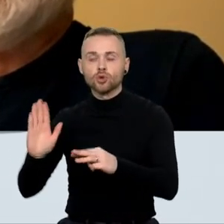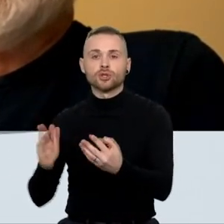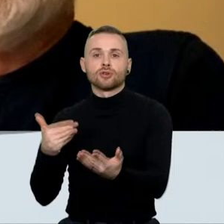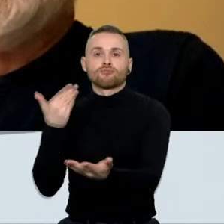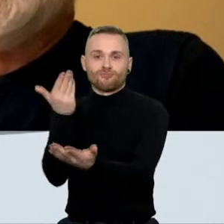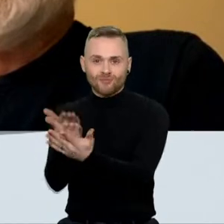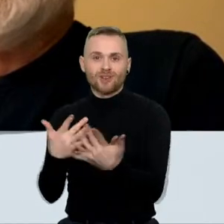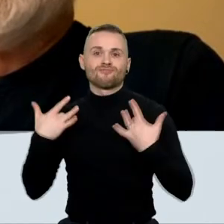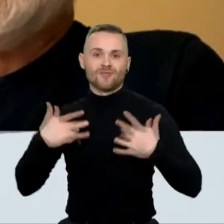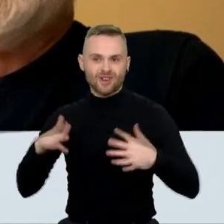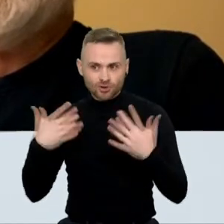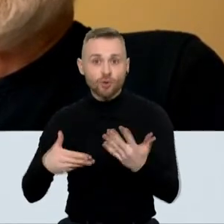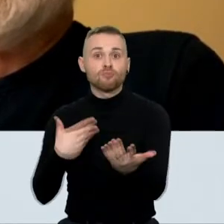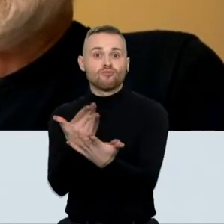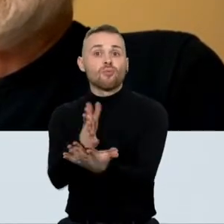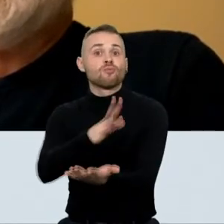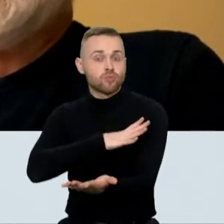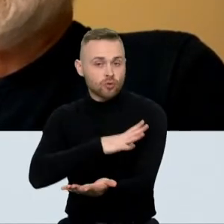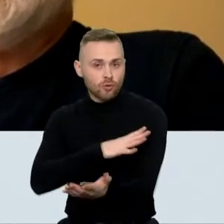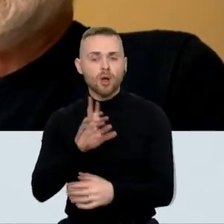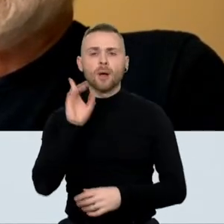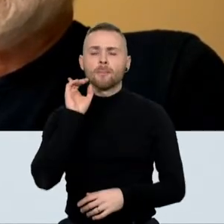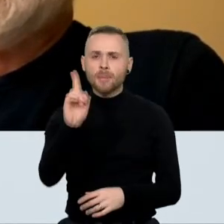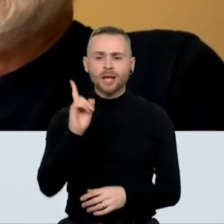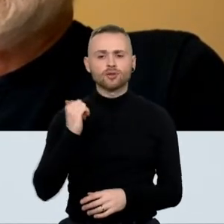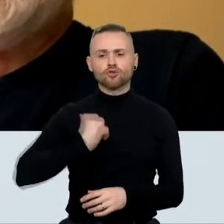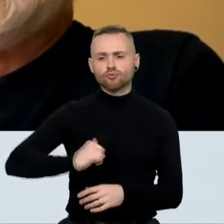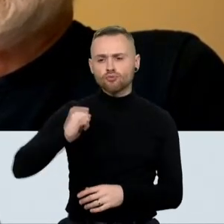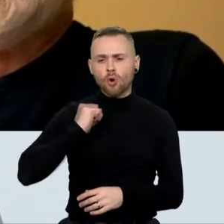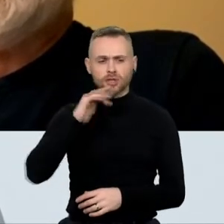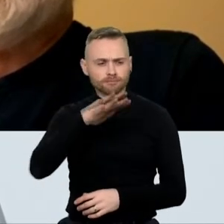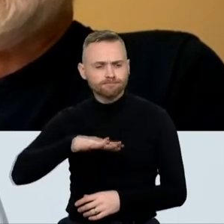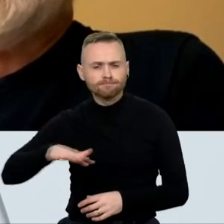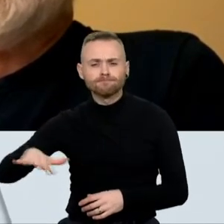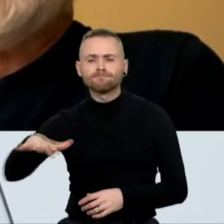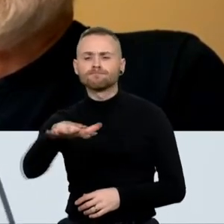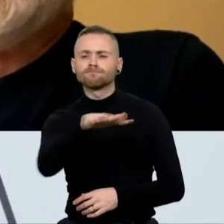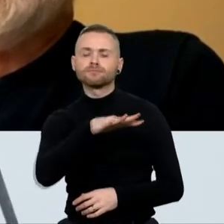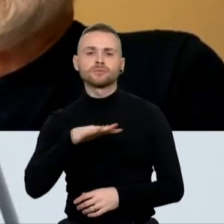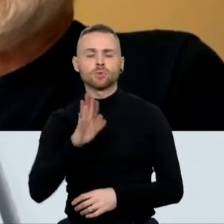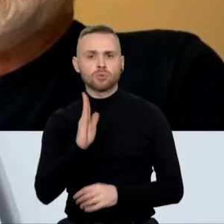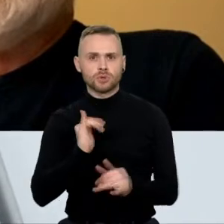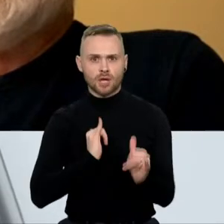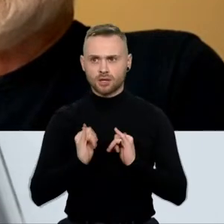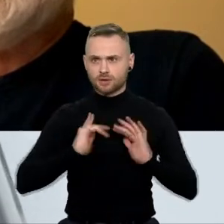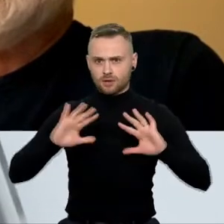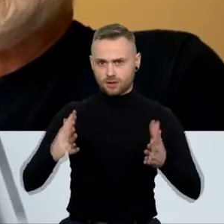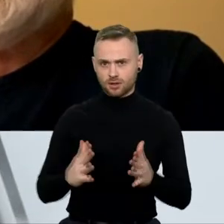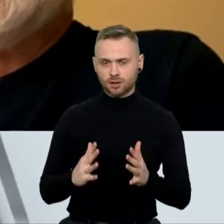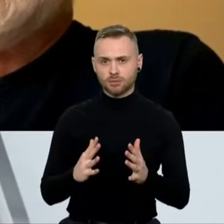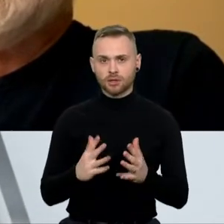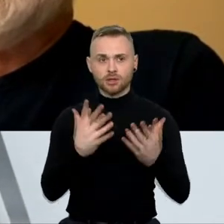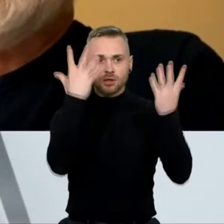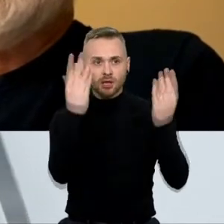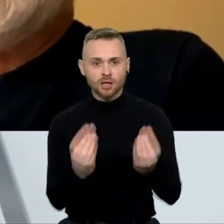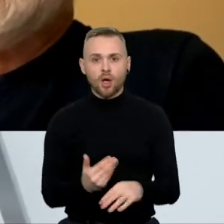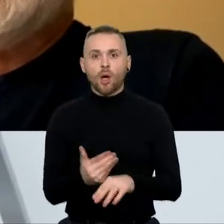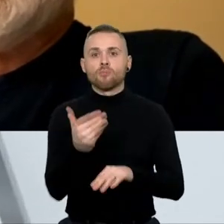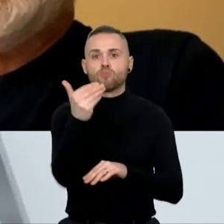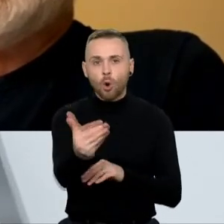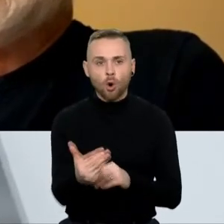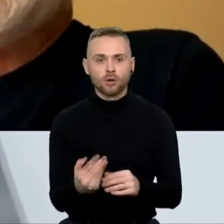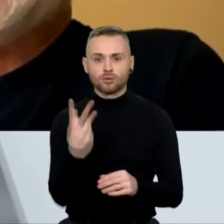galvojat, kaip visuomenė reaguosi į tokias kalbas, į tokias pertraukas, komentavimus po dienos, po kitos?